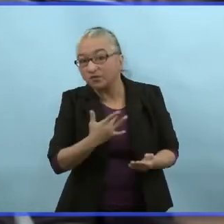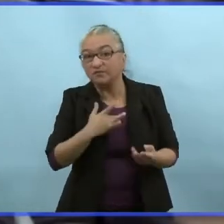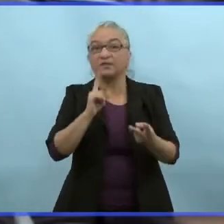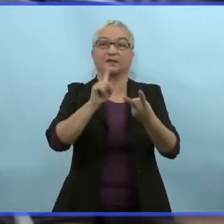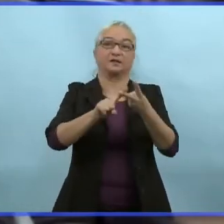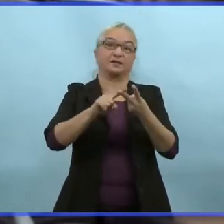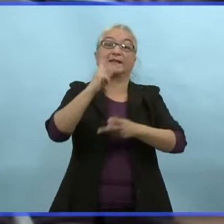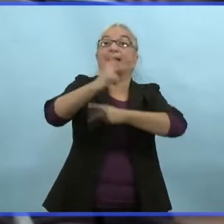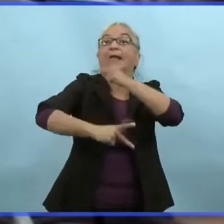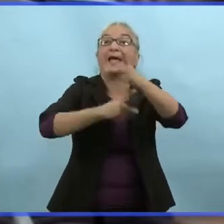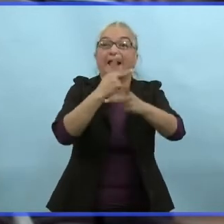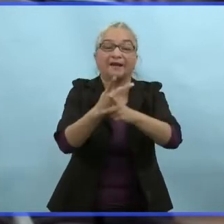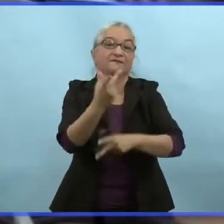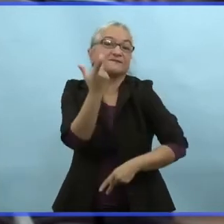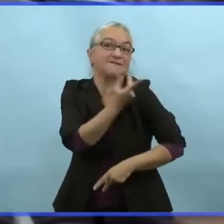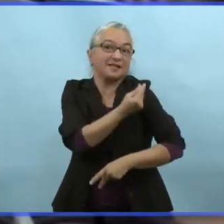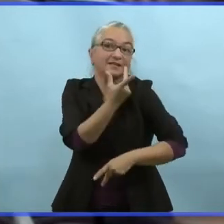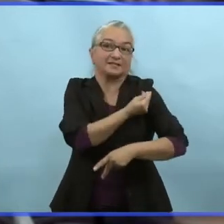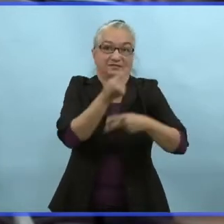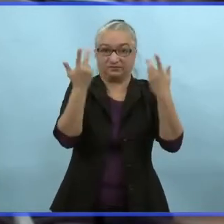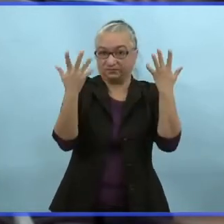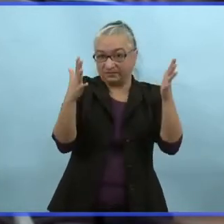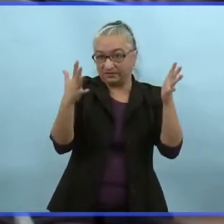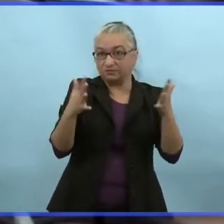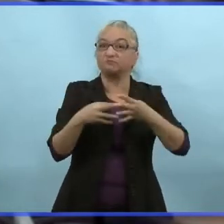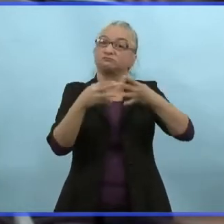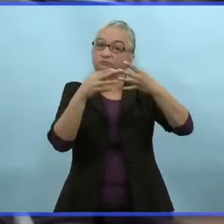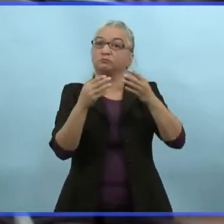votre date de vaccination et le type de vaccin reçu.